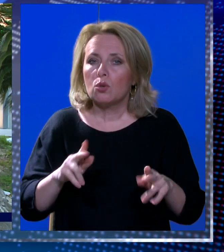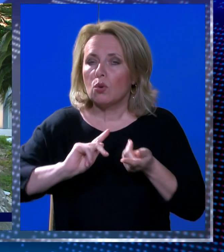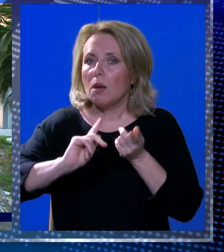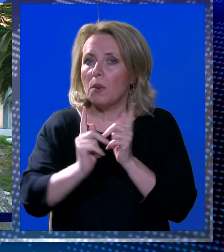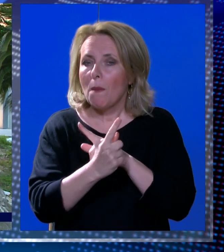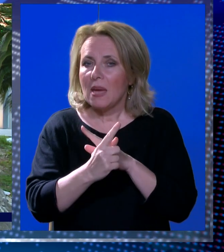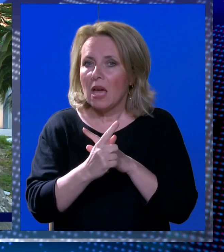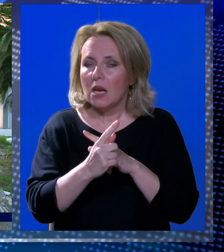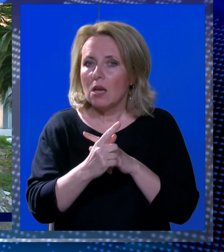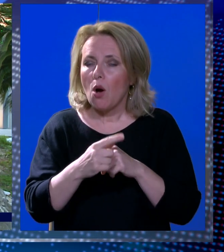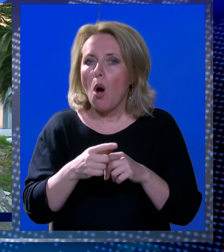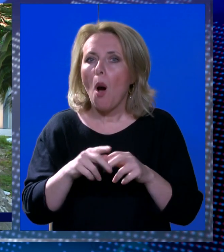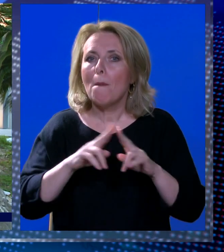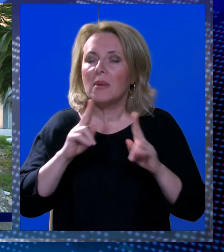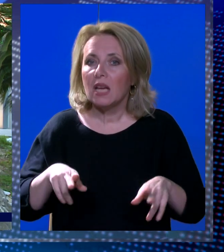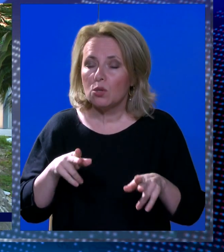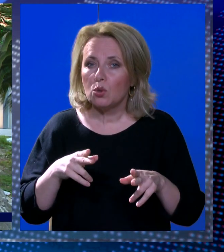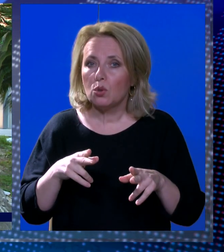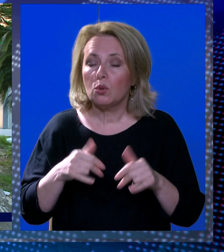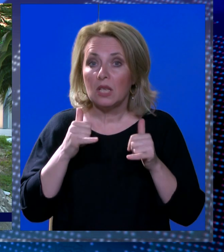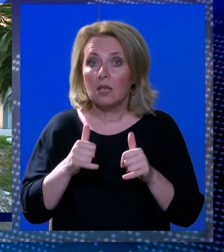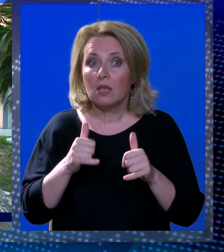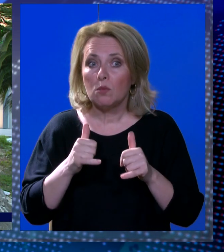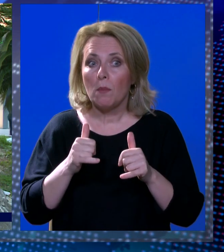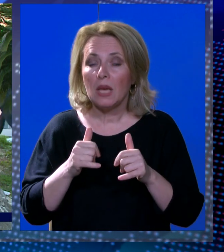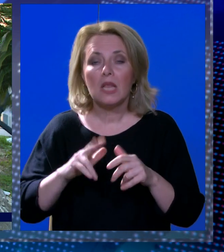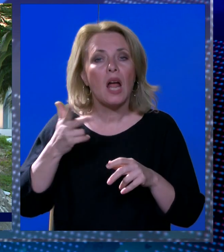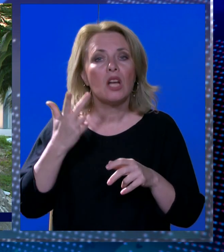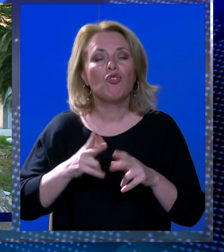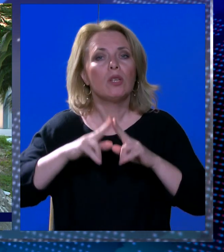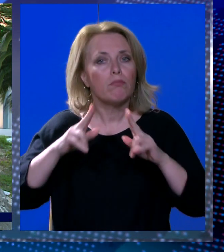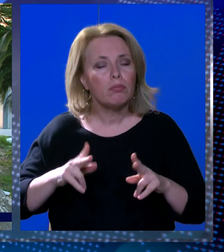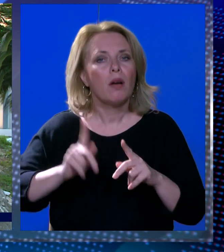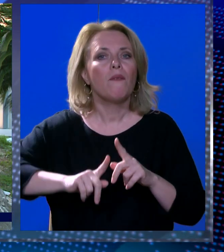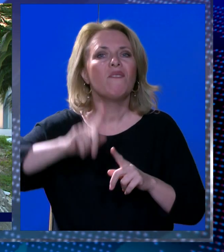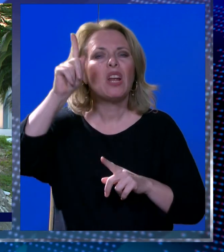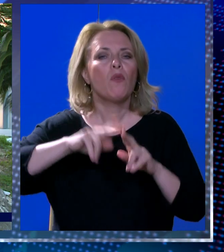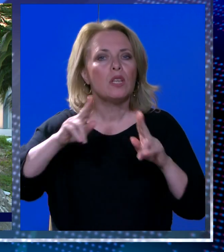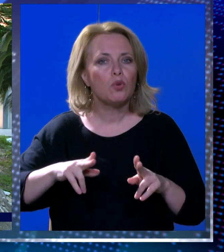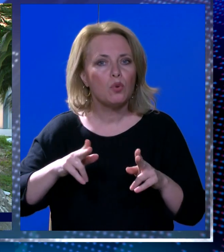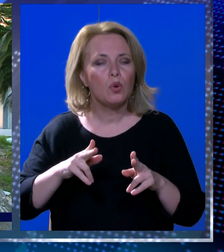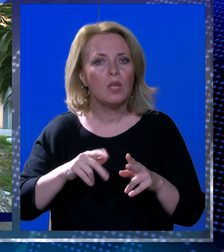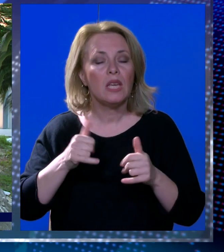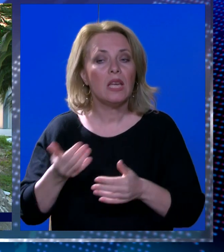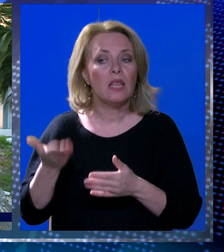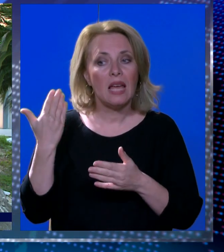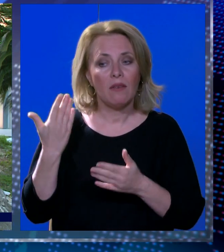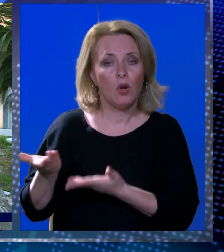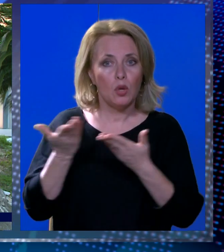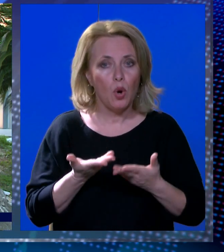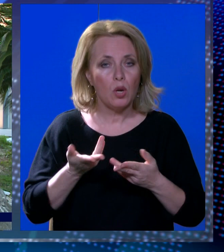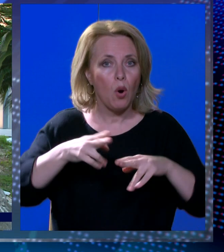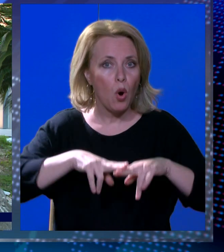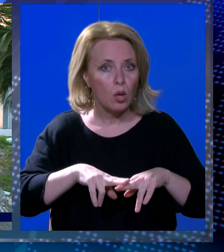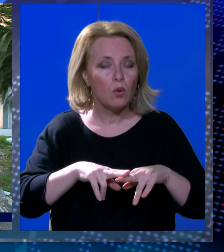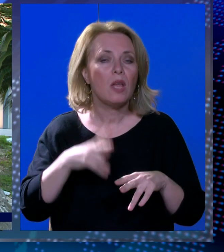I evo, tako je stanje bilo sve do nedavno. Mi smo podnijeli reviziju pred Vrhovnim sudom Republike Hrvatske i koji je nedavno donio odluku